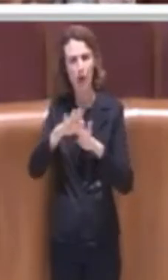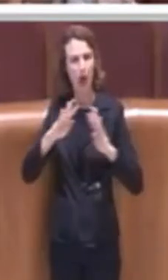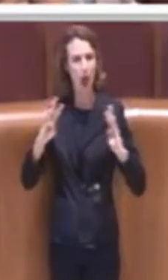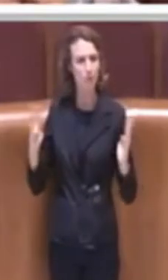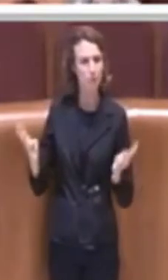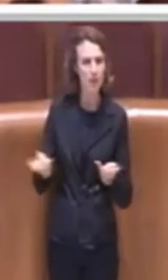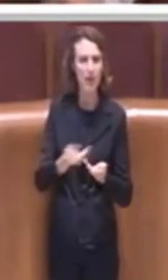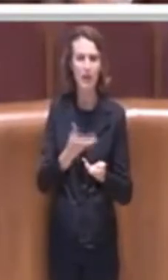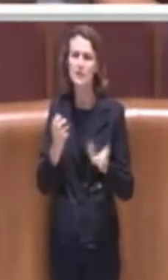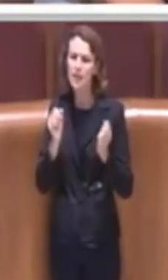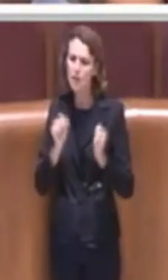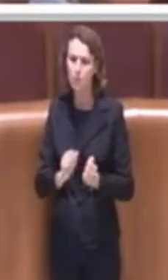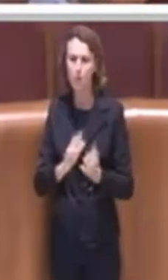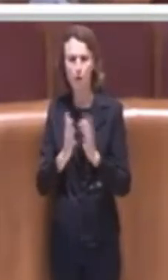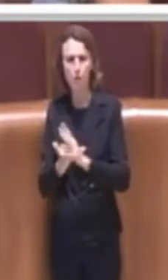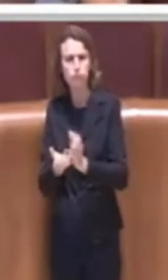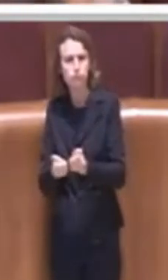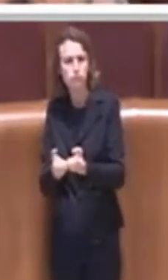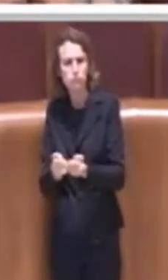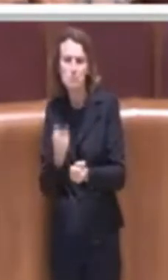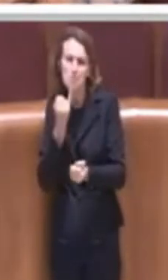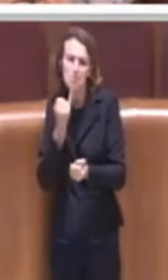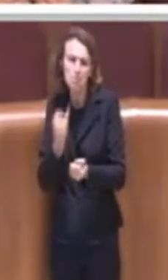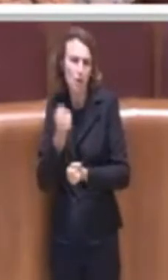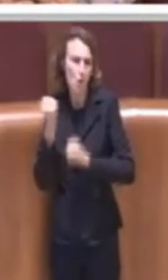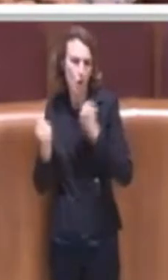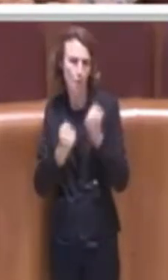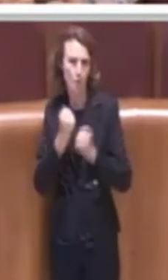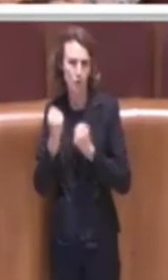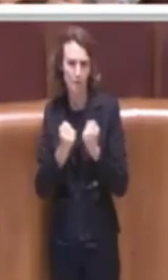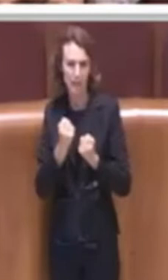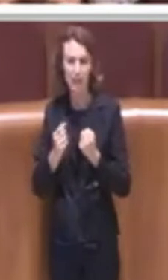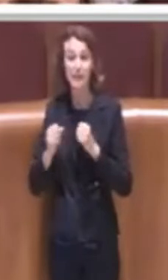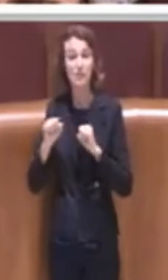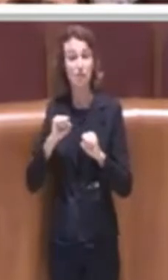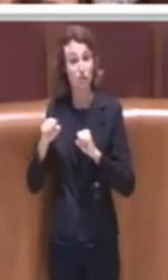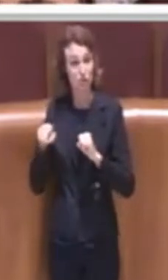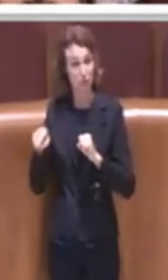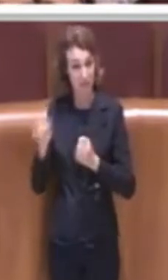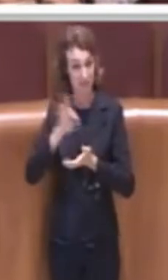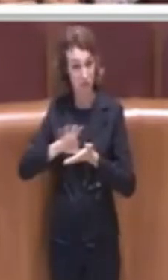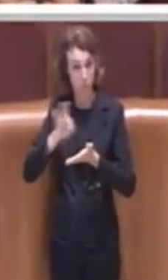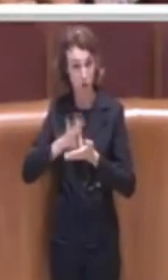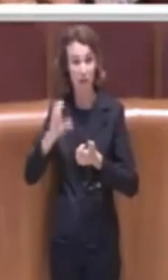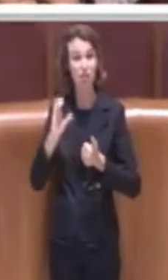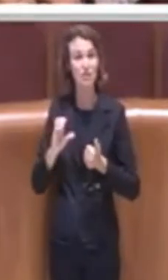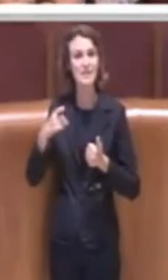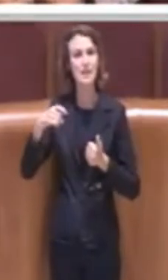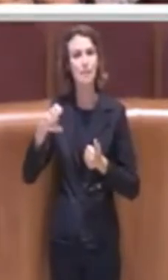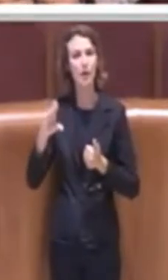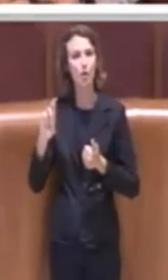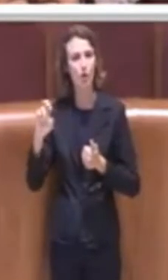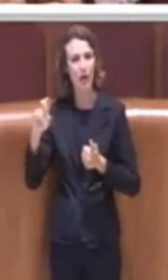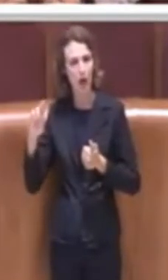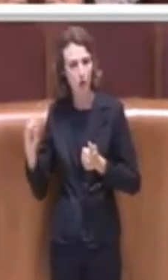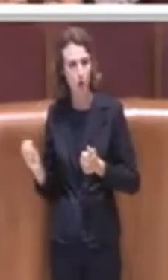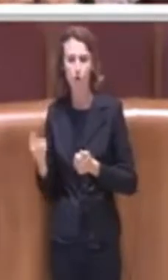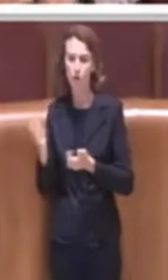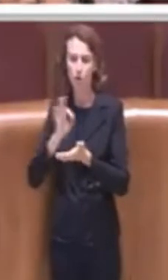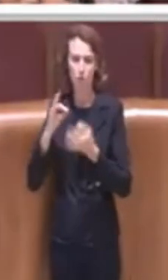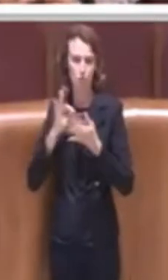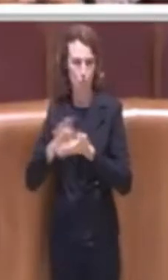gesti. Sono quelli che le dirigenti scolastiche Cinzia Pecoraro dell'Istituto Comprensivo Via Baccano di Roma,